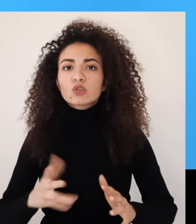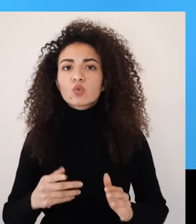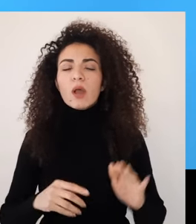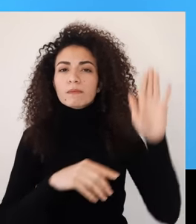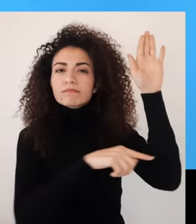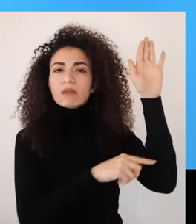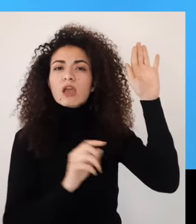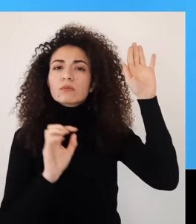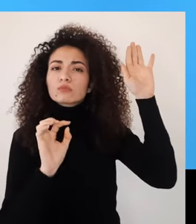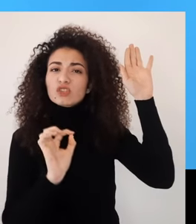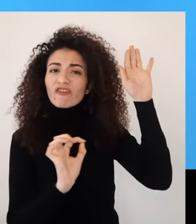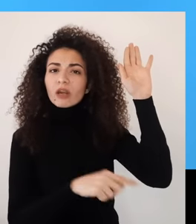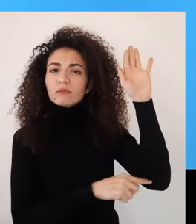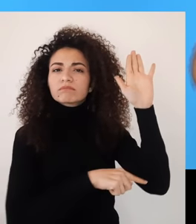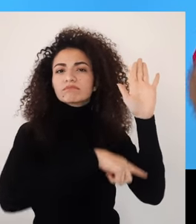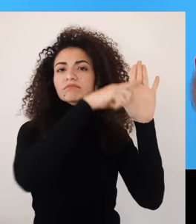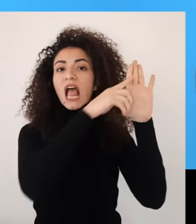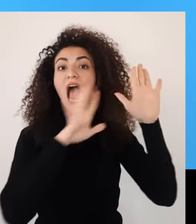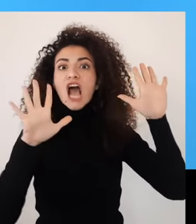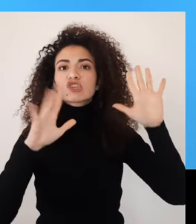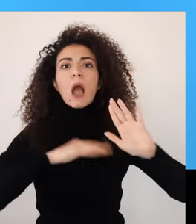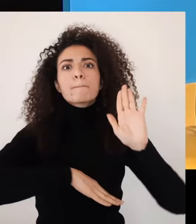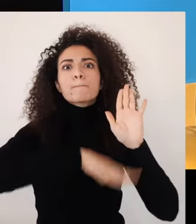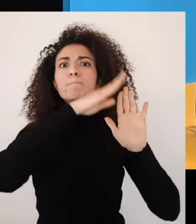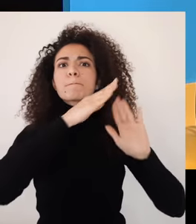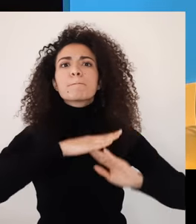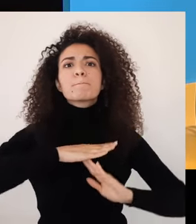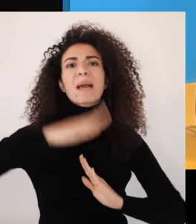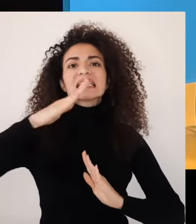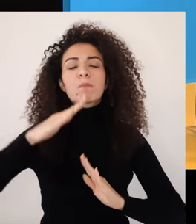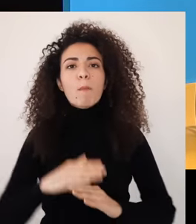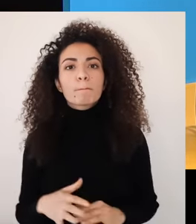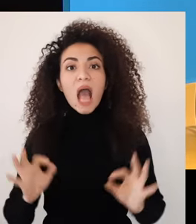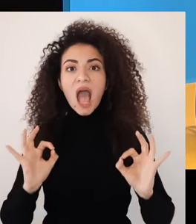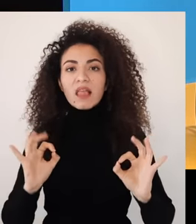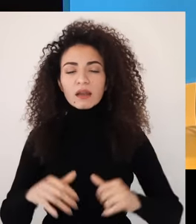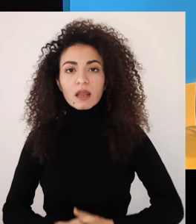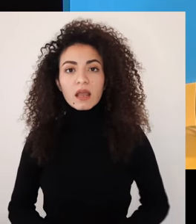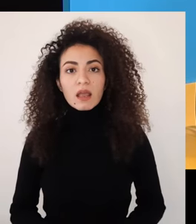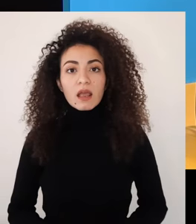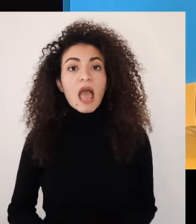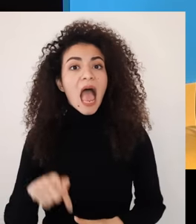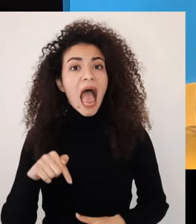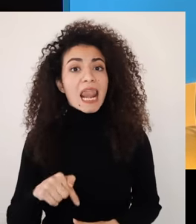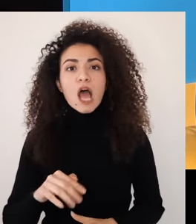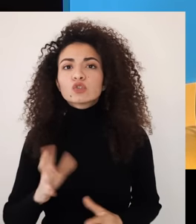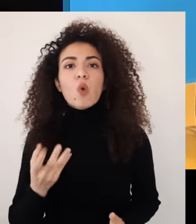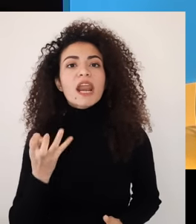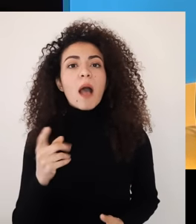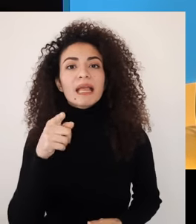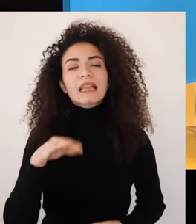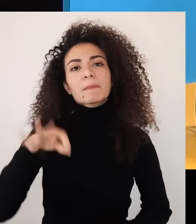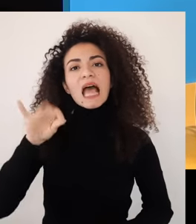آلة بتقيس خطورة المشكلة بمقياس من صفر لعشرة حيث الصفر بيعني ما في مشكلة وعشرة بتعني أن الوضع كارثي